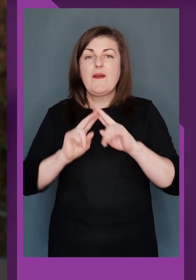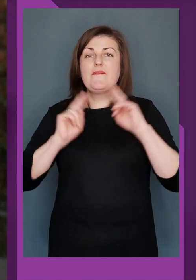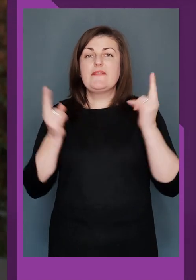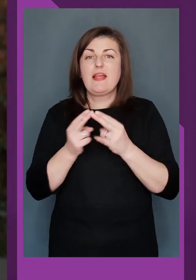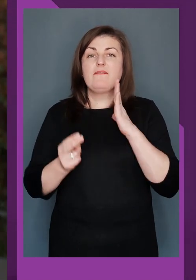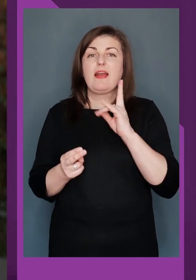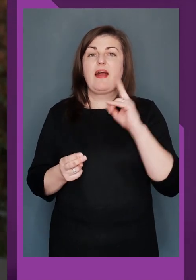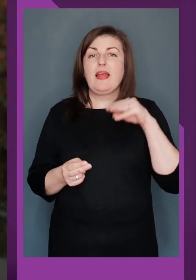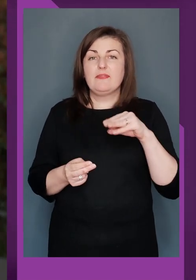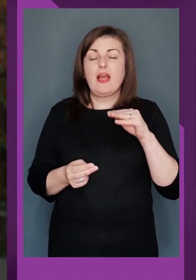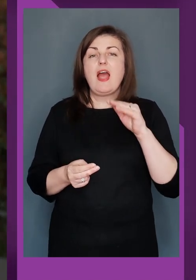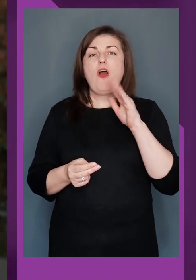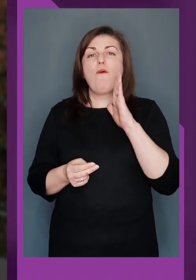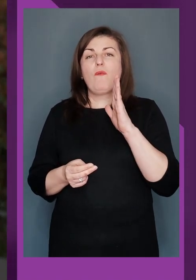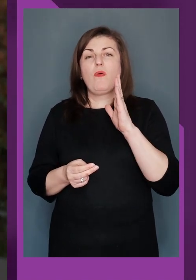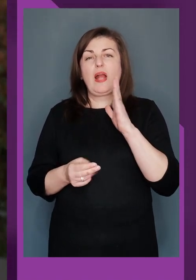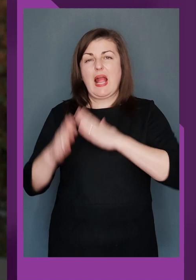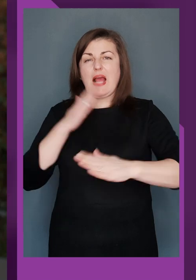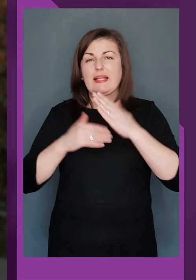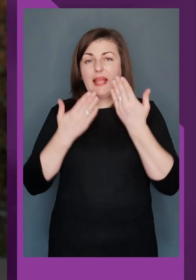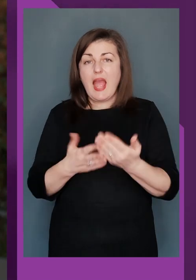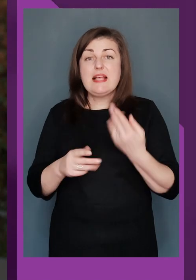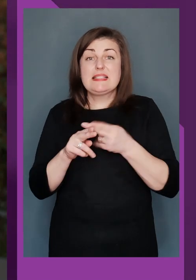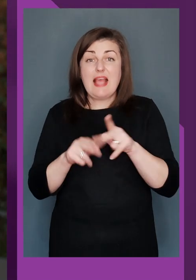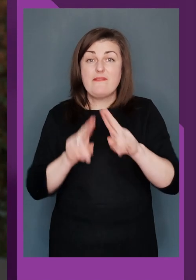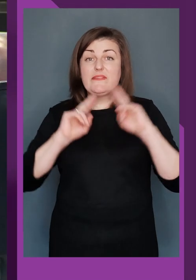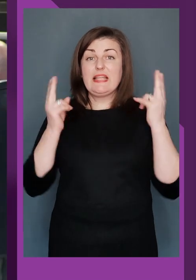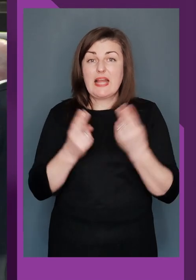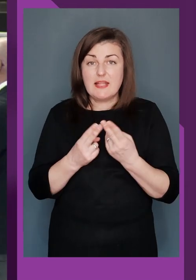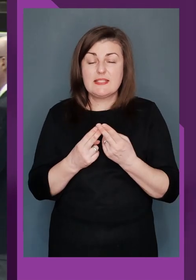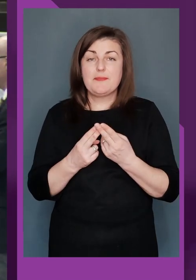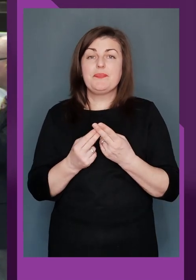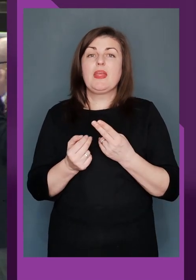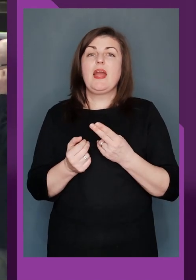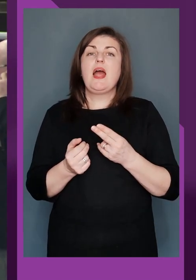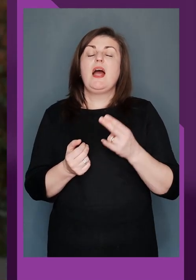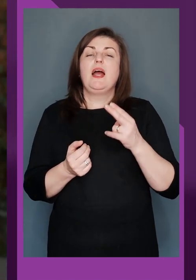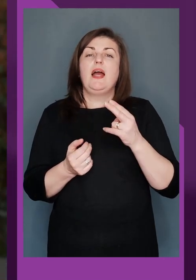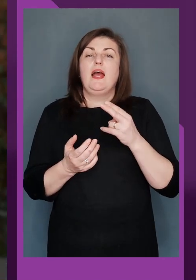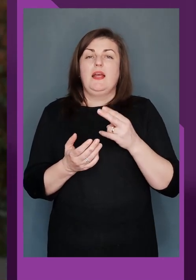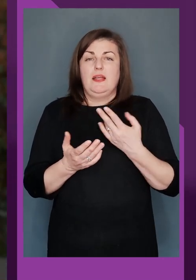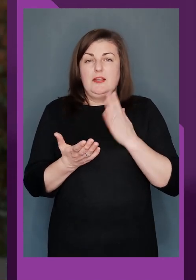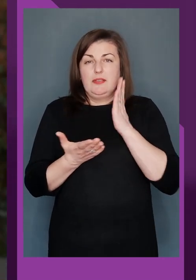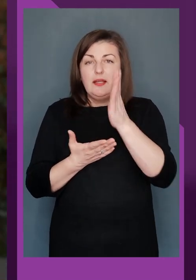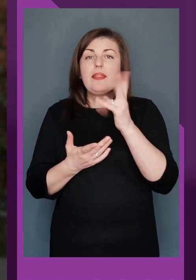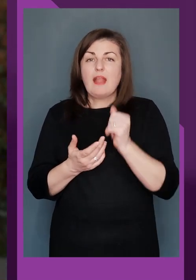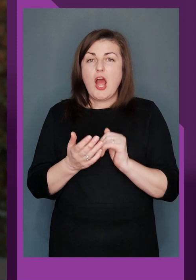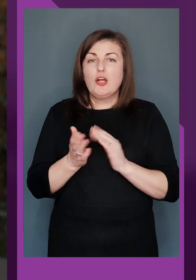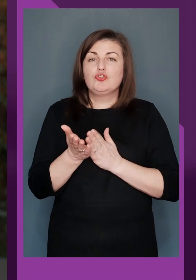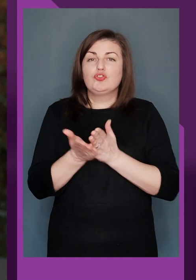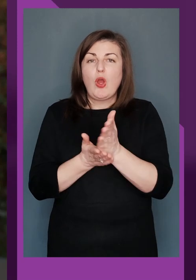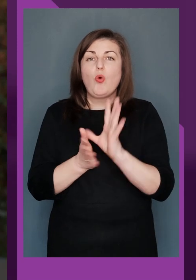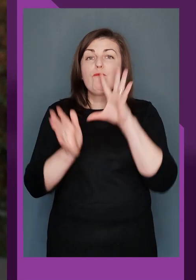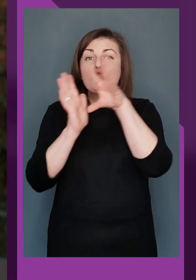федерації ВК – World Karate Federation. І саме ця федерація йде на шляху до